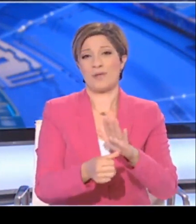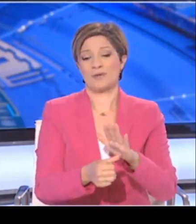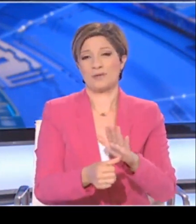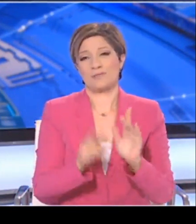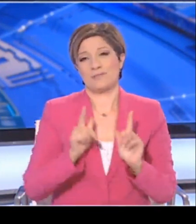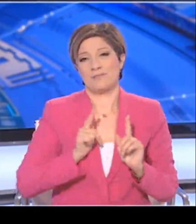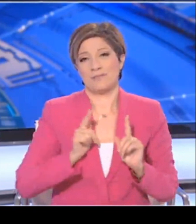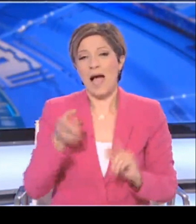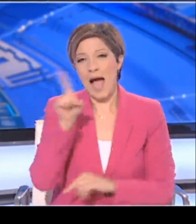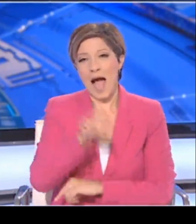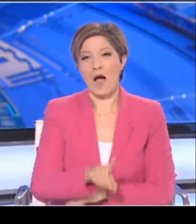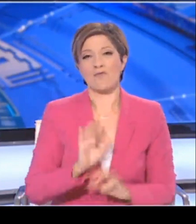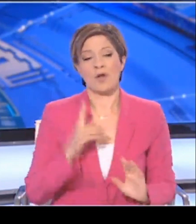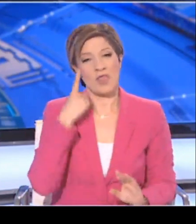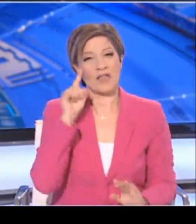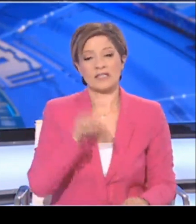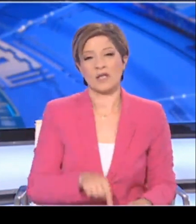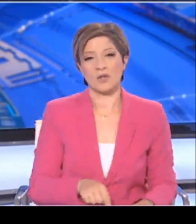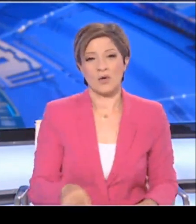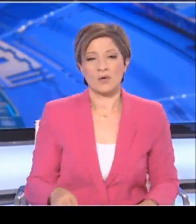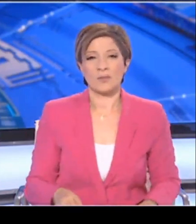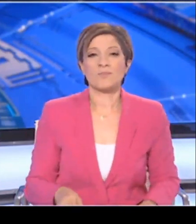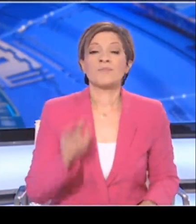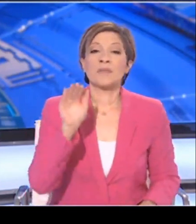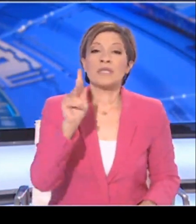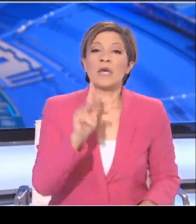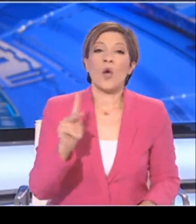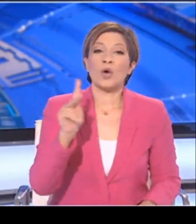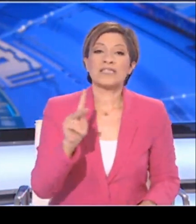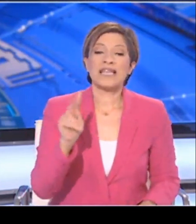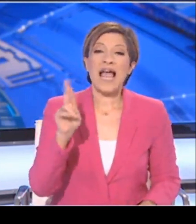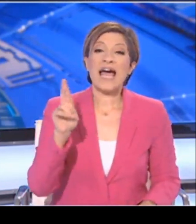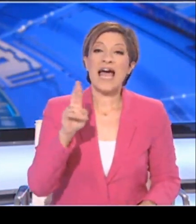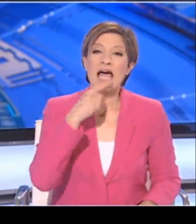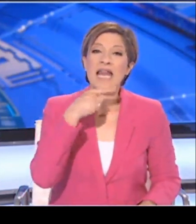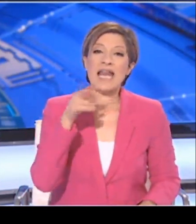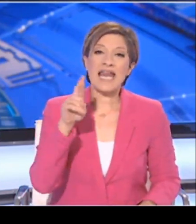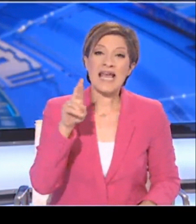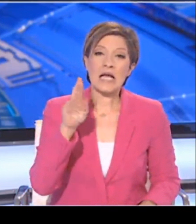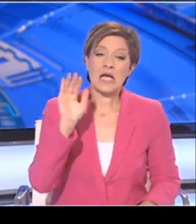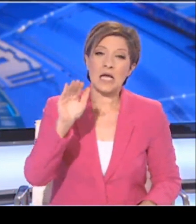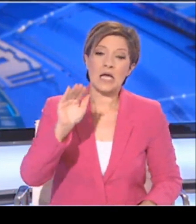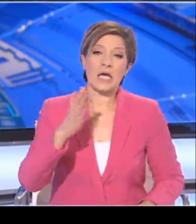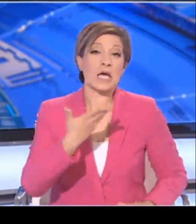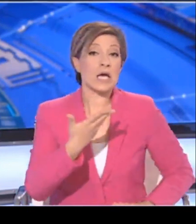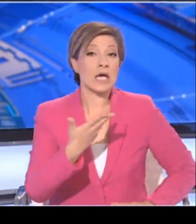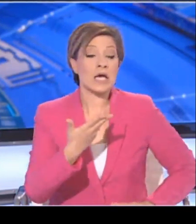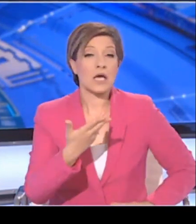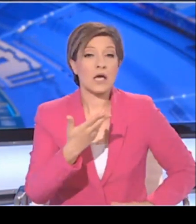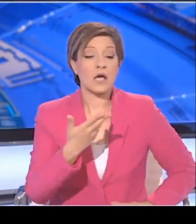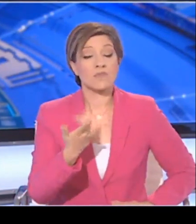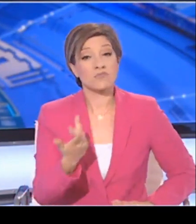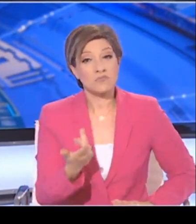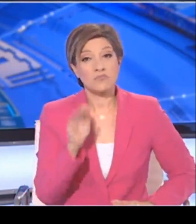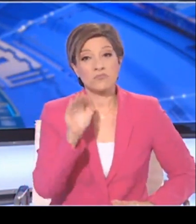Να περιμένουμε μέχρι αύριο. Και κύριε Κοστρίκη, από το ΡΙΚ τι σημαίνει, είναι ενθαρρυντικό το